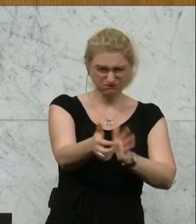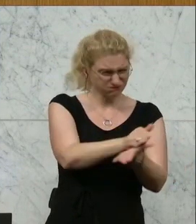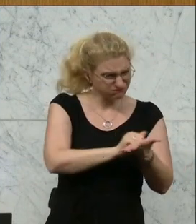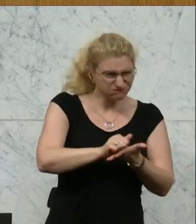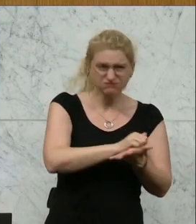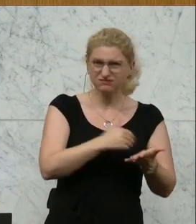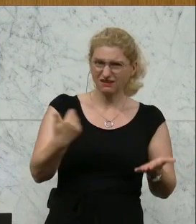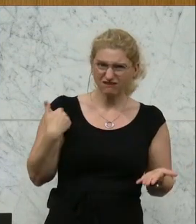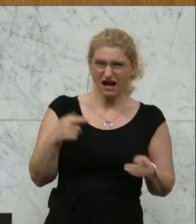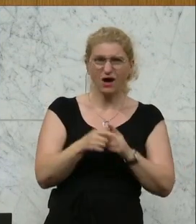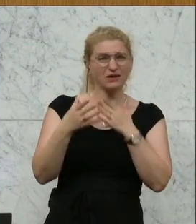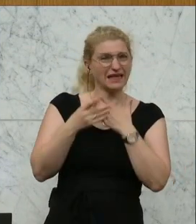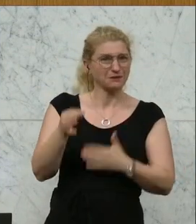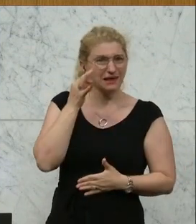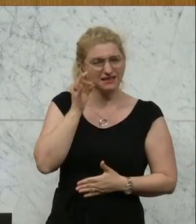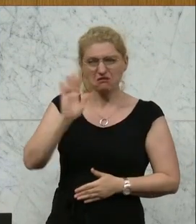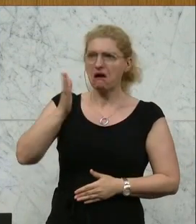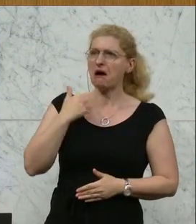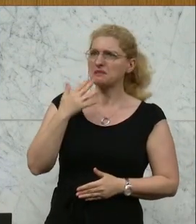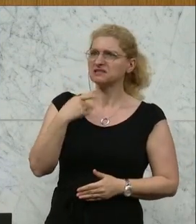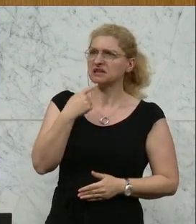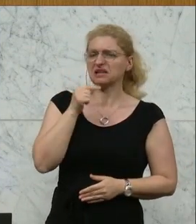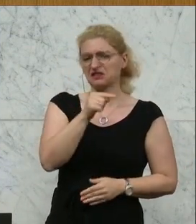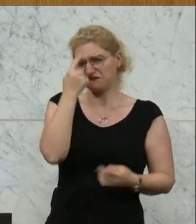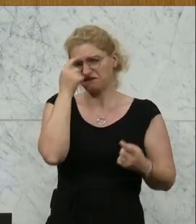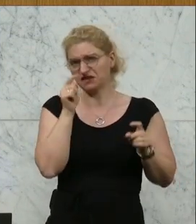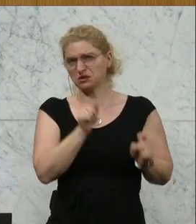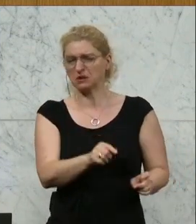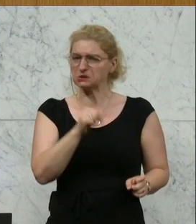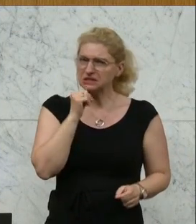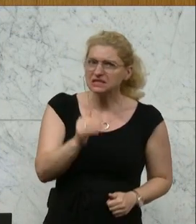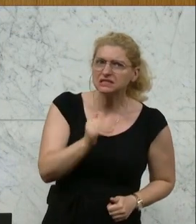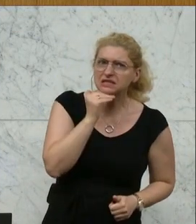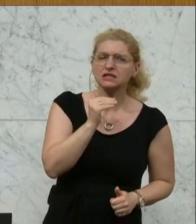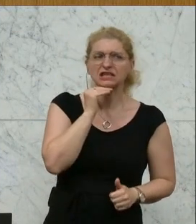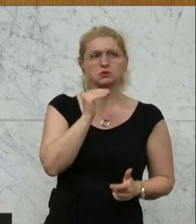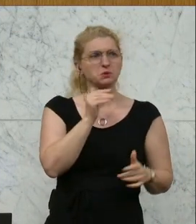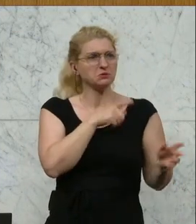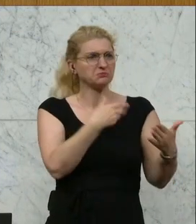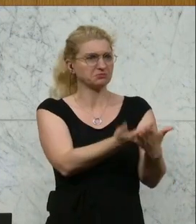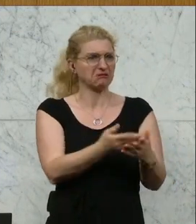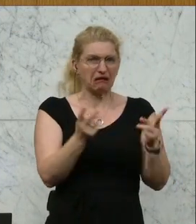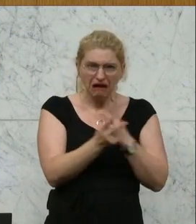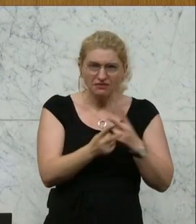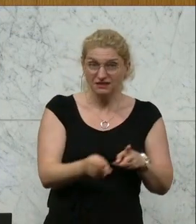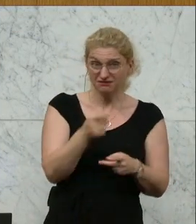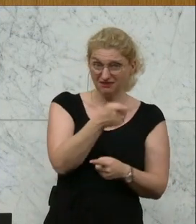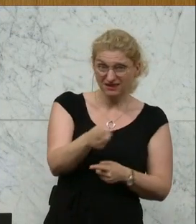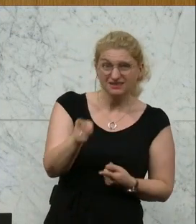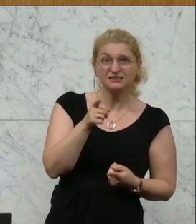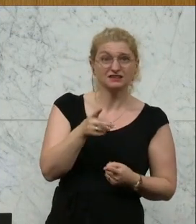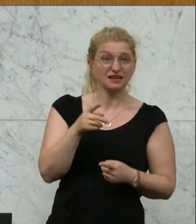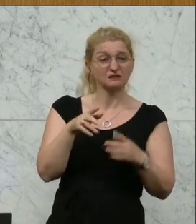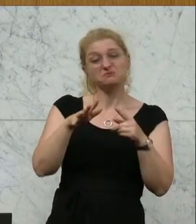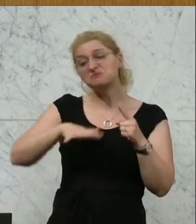Expertinnen bewusst sagen, dass die Versorgung nicht ausreichend sichergestellt werden kann. Wenn Sie mit Frauenhäusern in